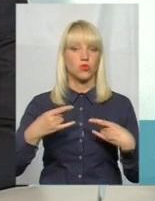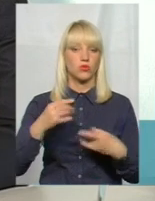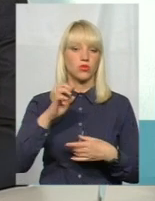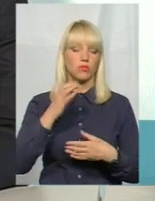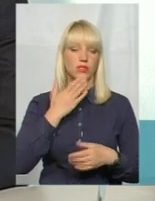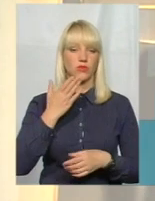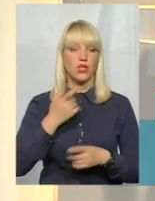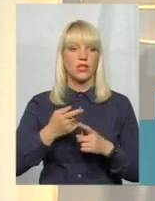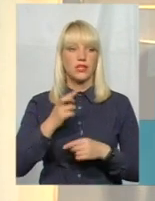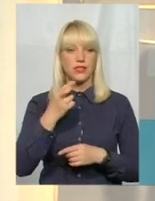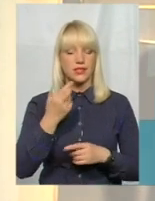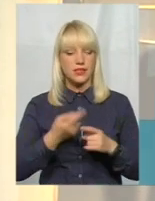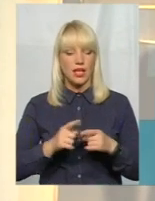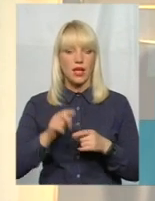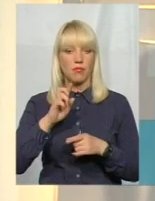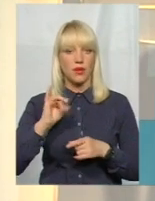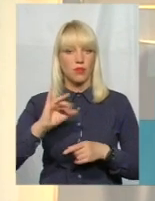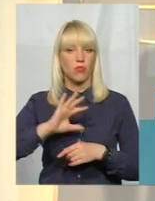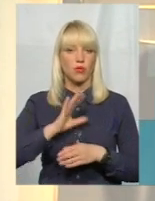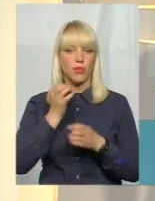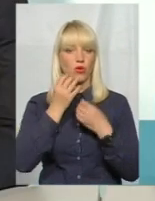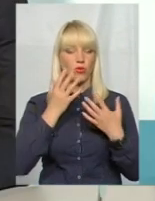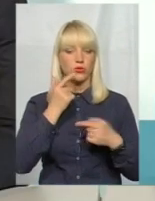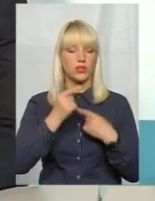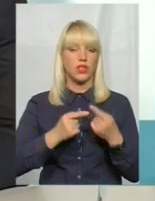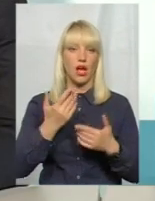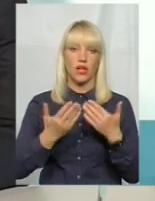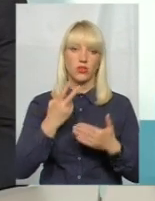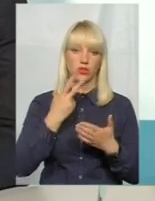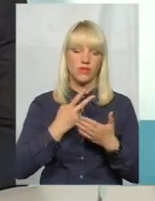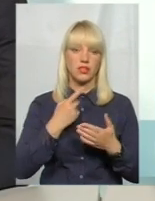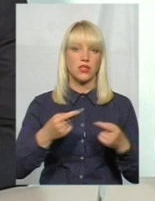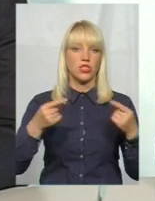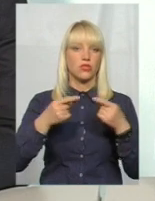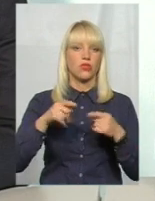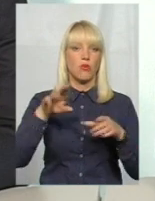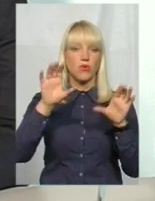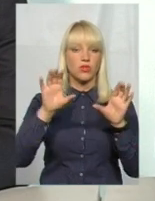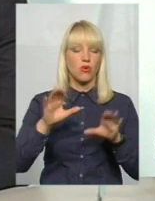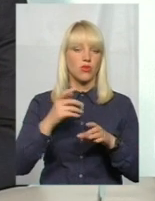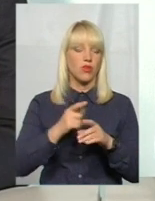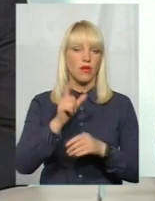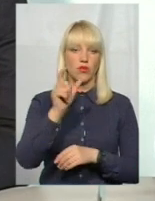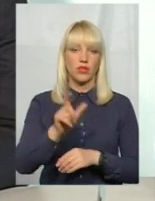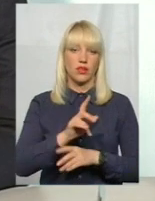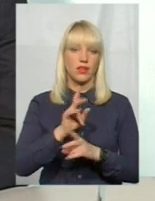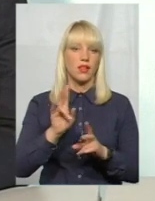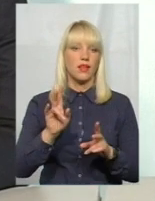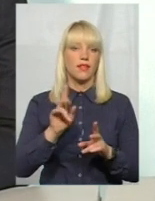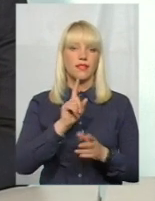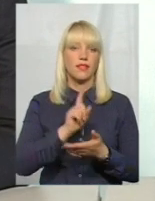хороша традиція, насправді. Але, якщо дивитись чітко по закону, то він не повинен звітувати, тому що, ну,